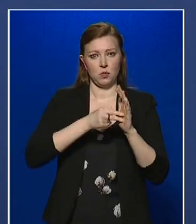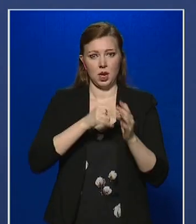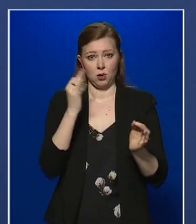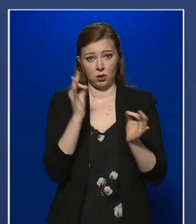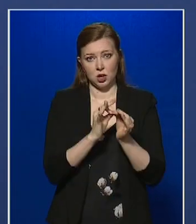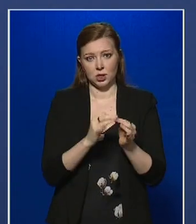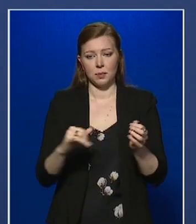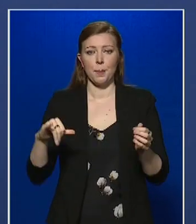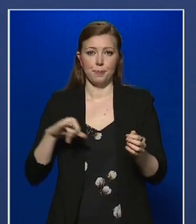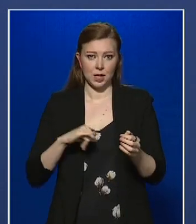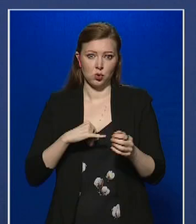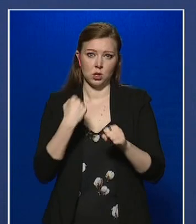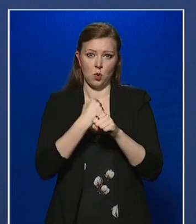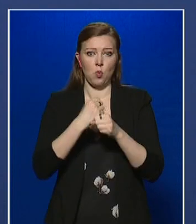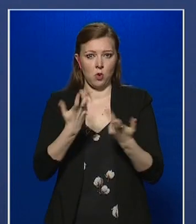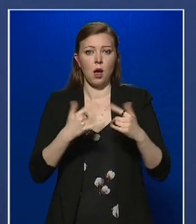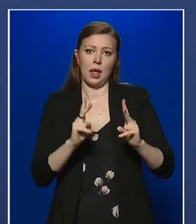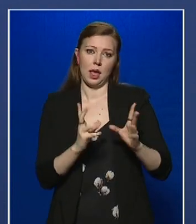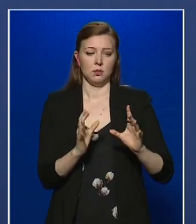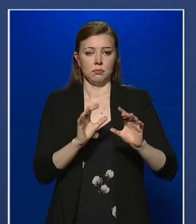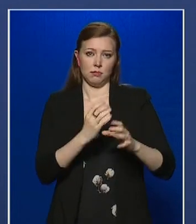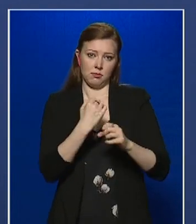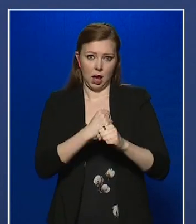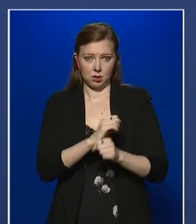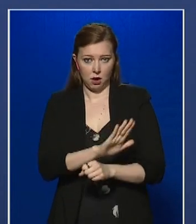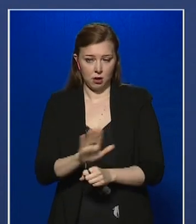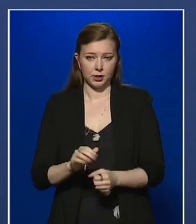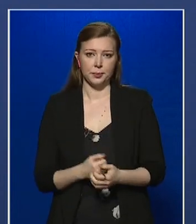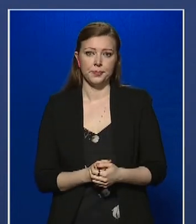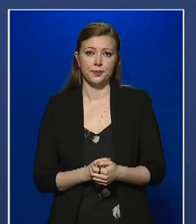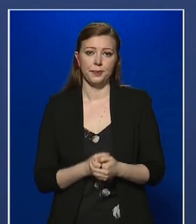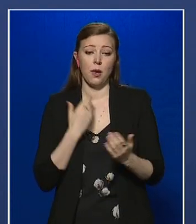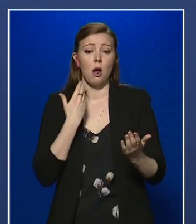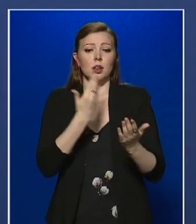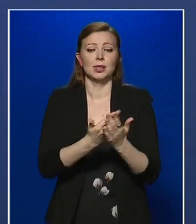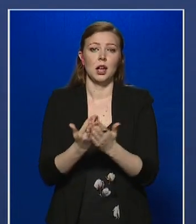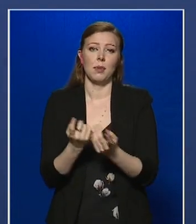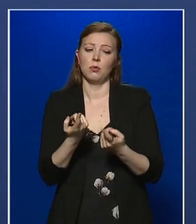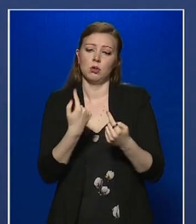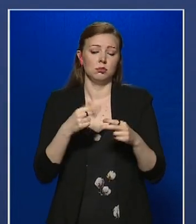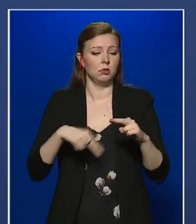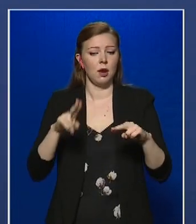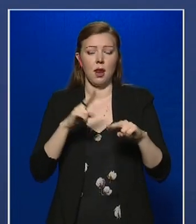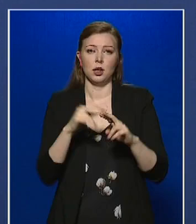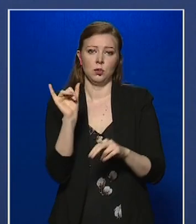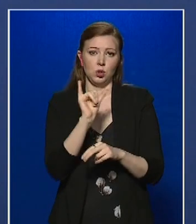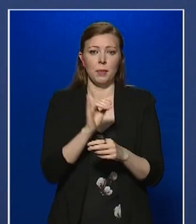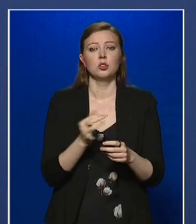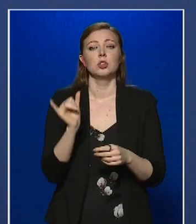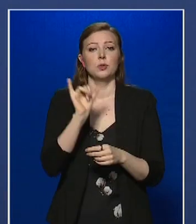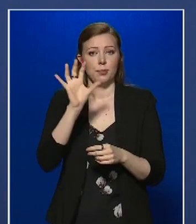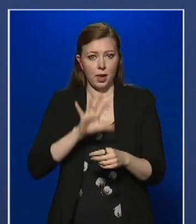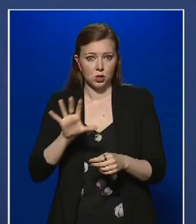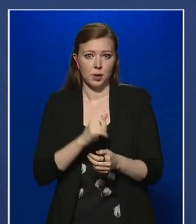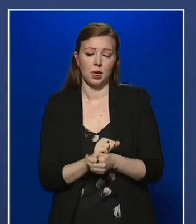biztosítható a munkahely megtartása. A beadott kérelmek közül a legtöbb Budapestről és Pest megyéből,